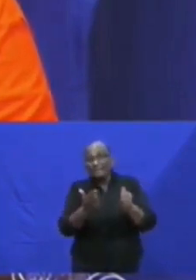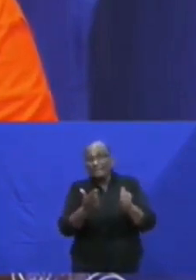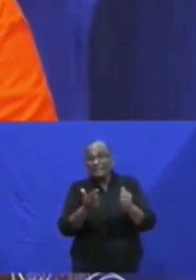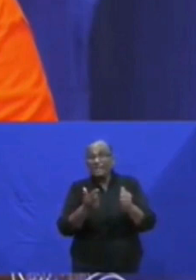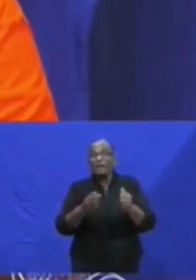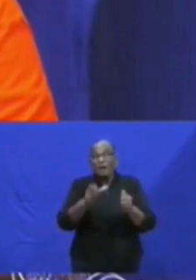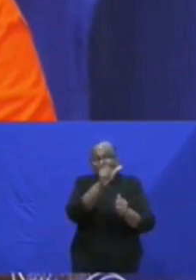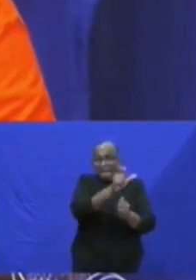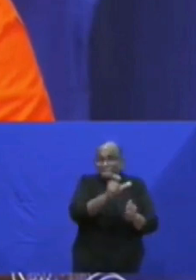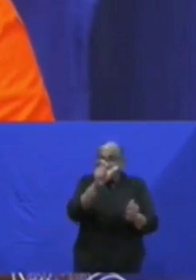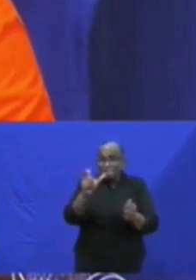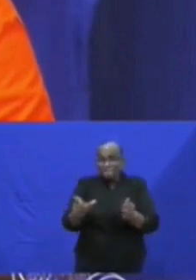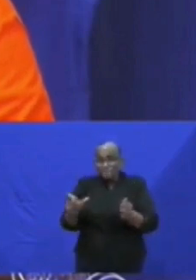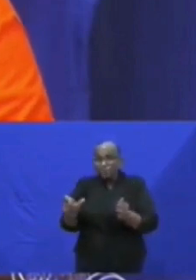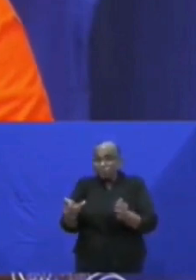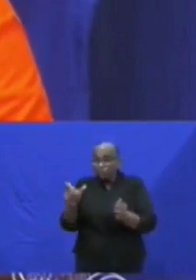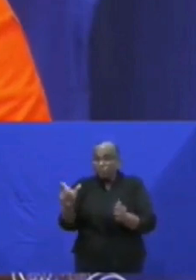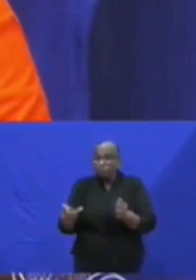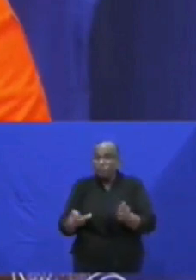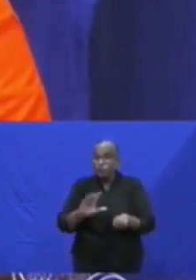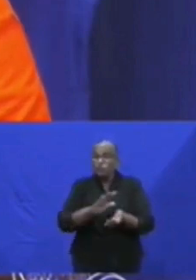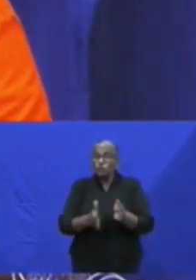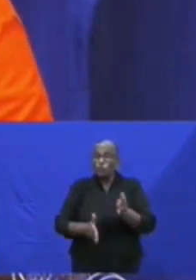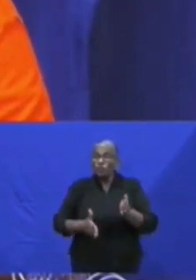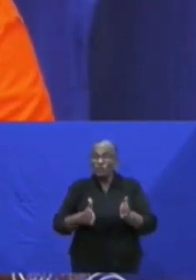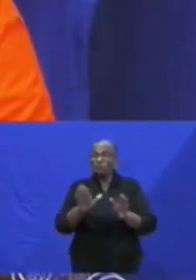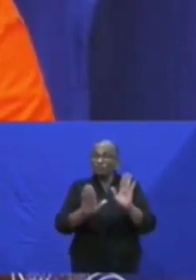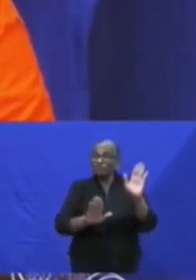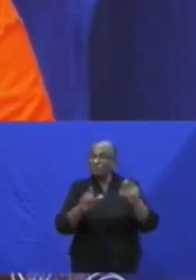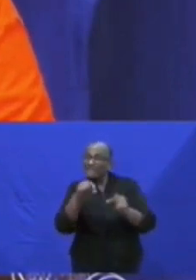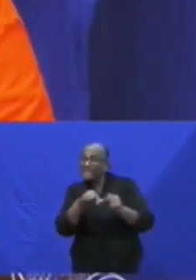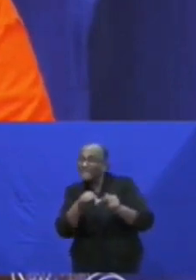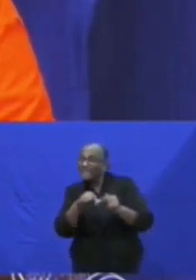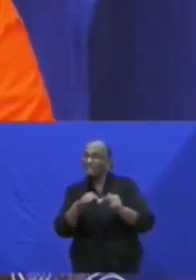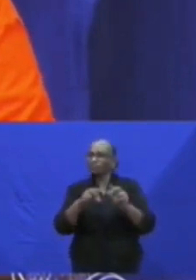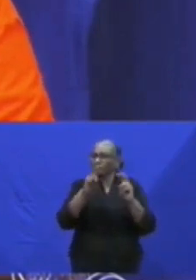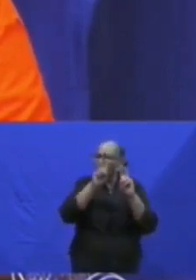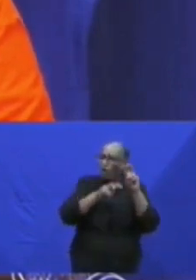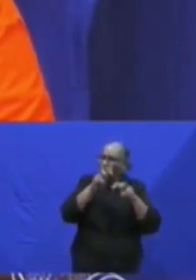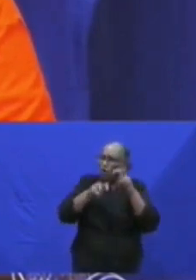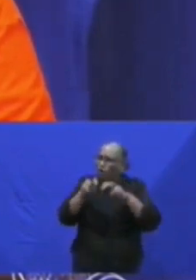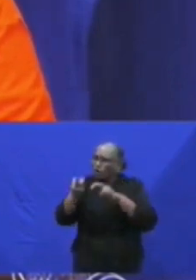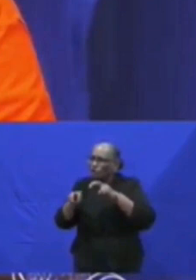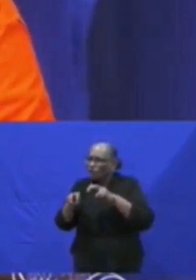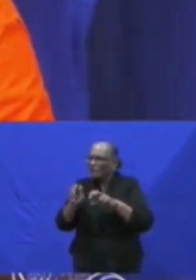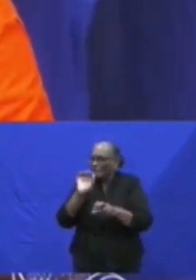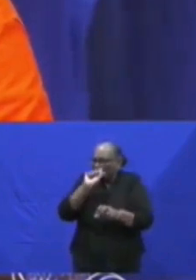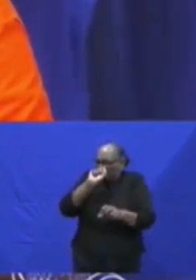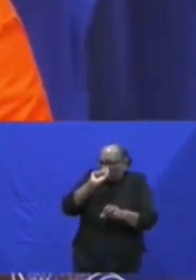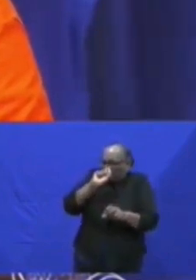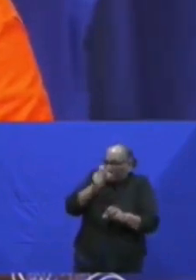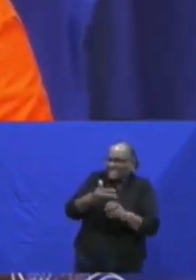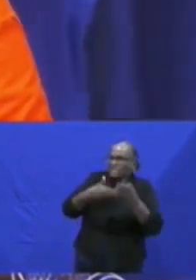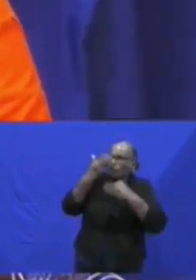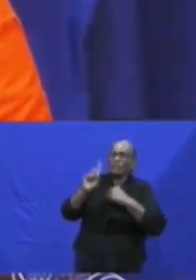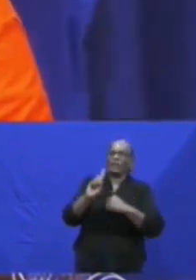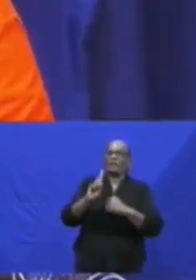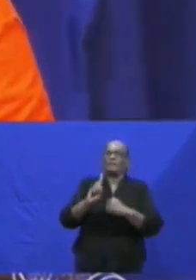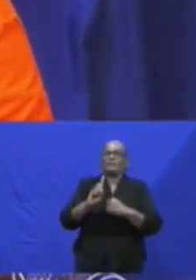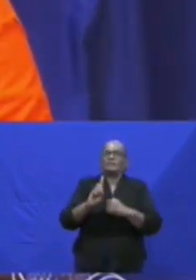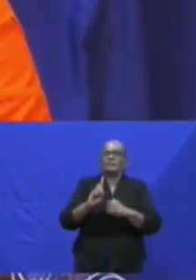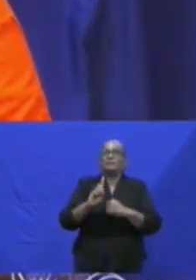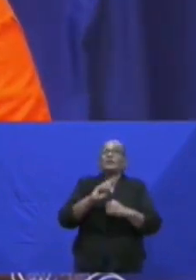personenverkeersstromen worden gecontroleerd. En ik denk dat ik verder niet in detail zal uitweiden hierover.